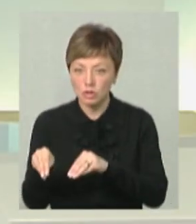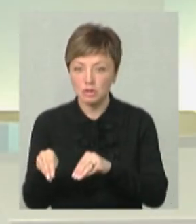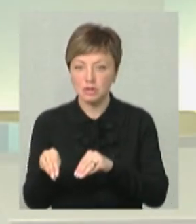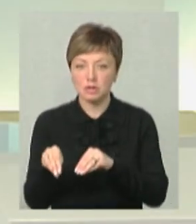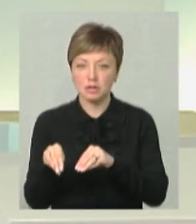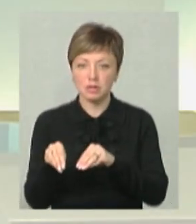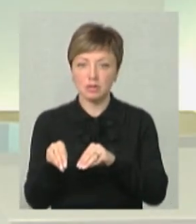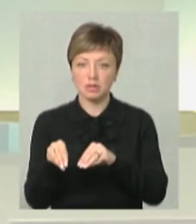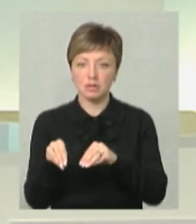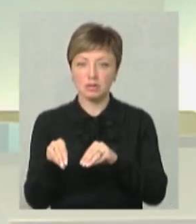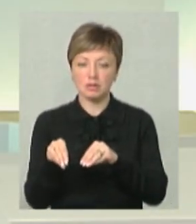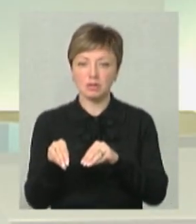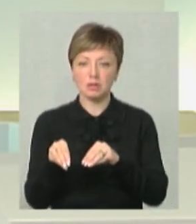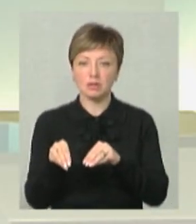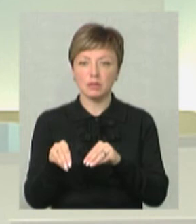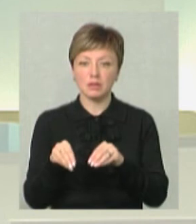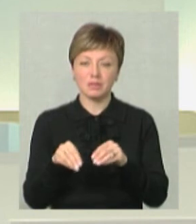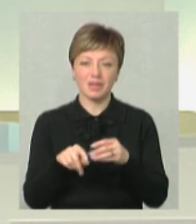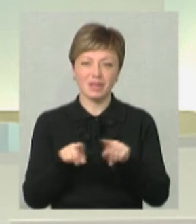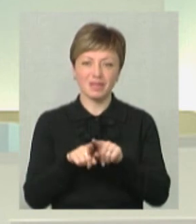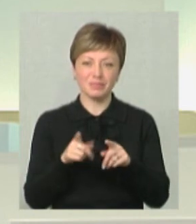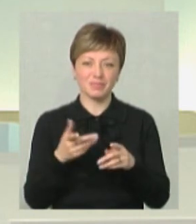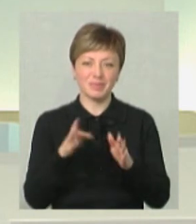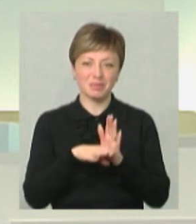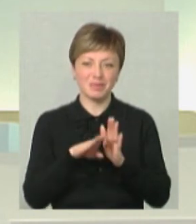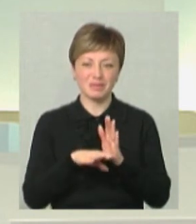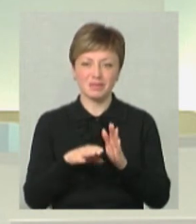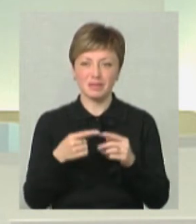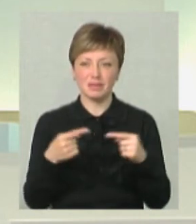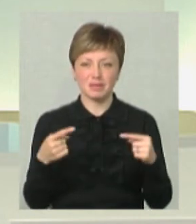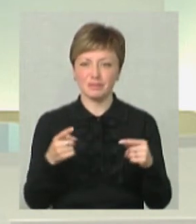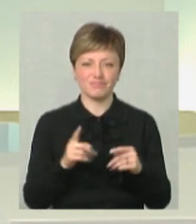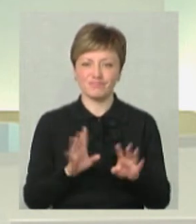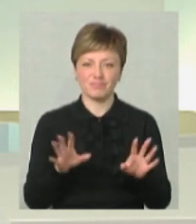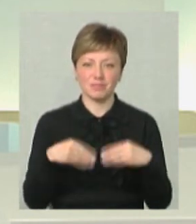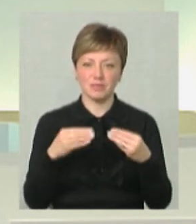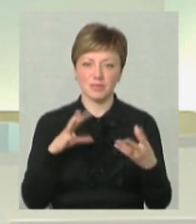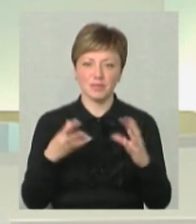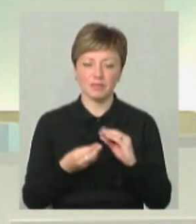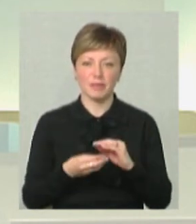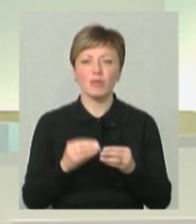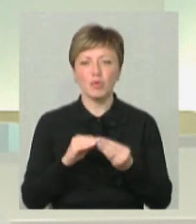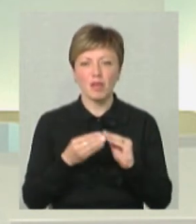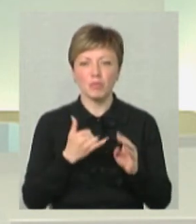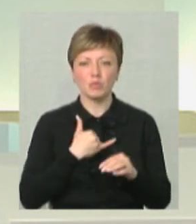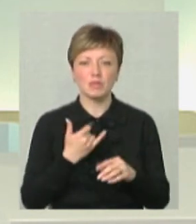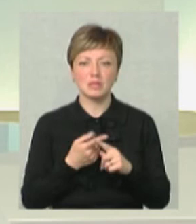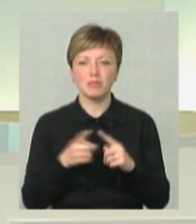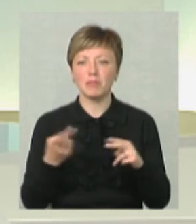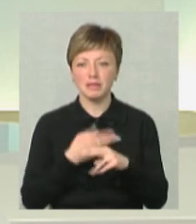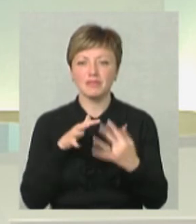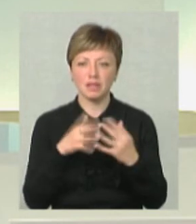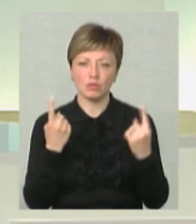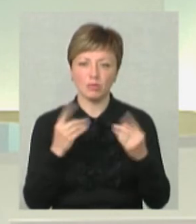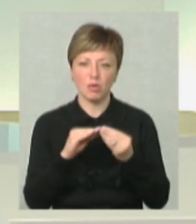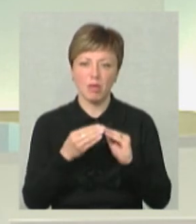такі достатньо примітивні такі речі вони не дають. У нас з цим проблема, це і без війни та